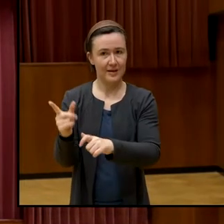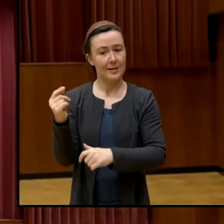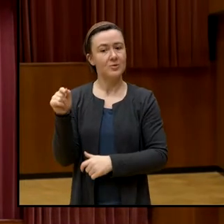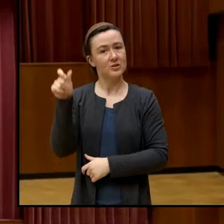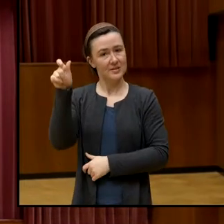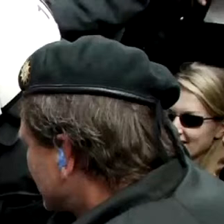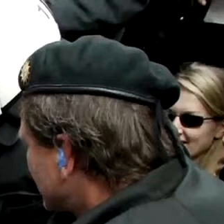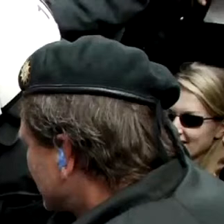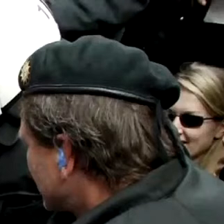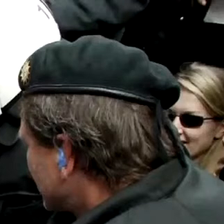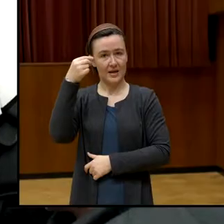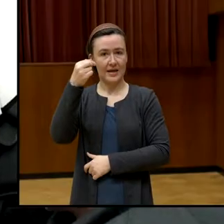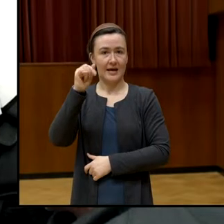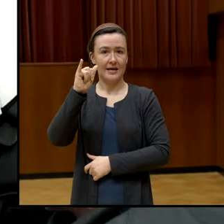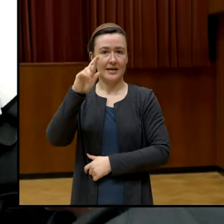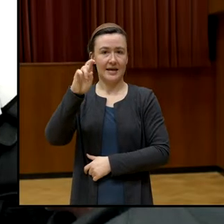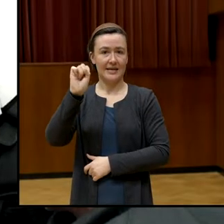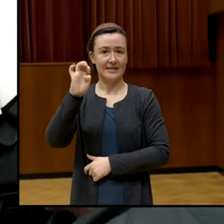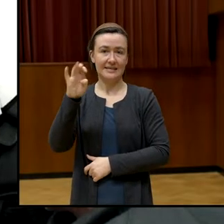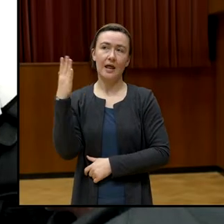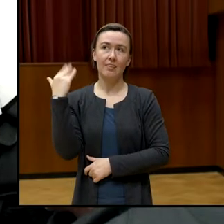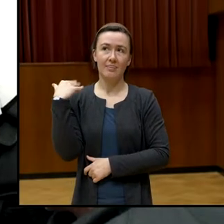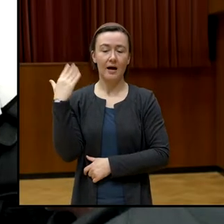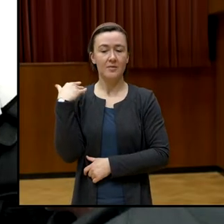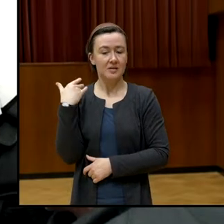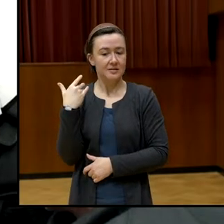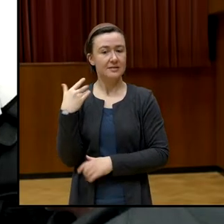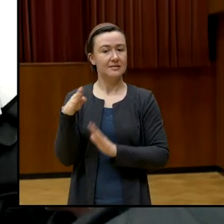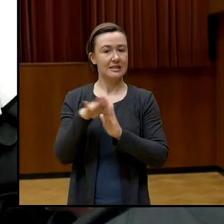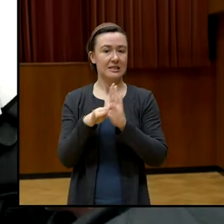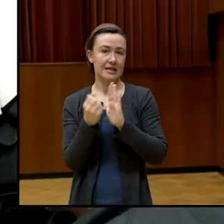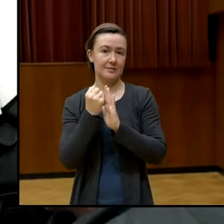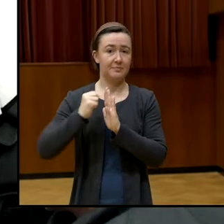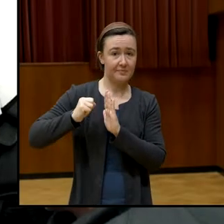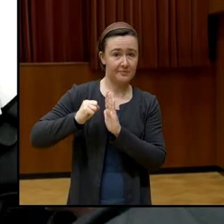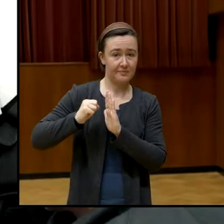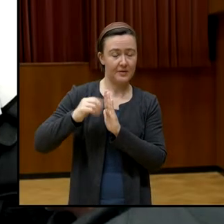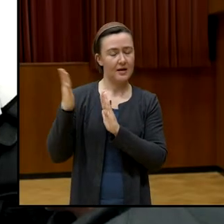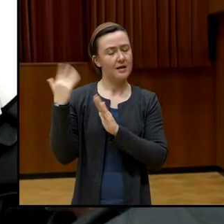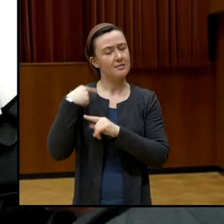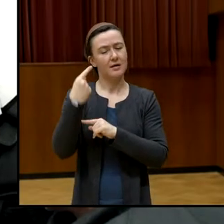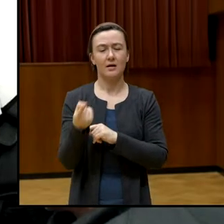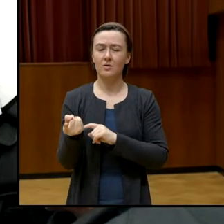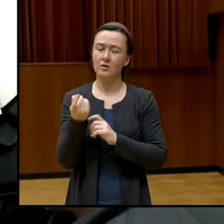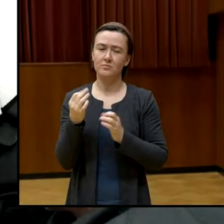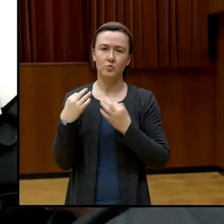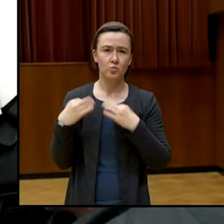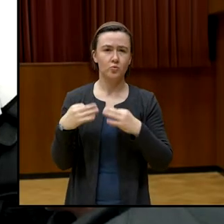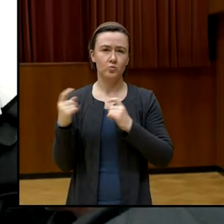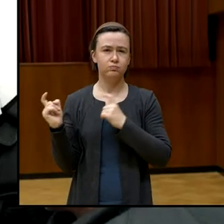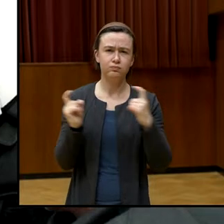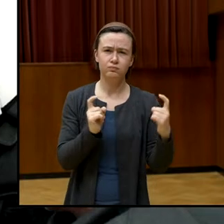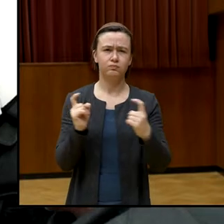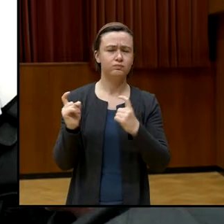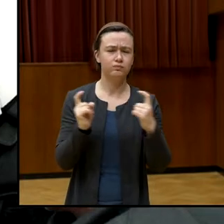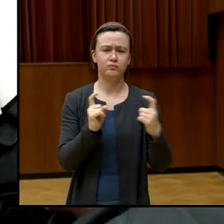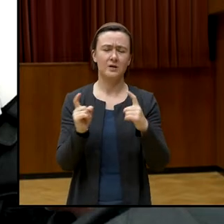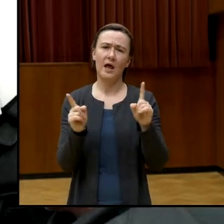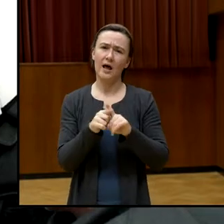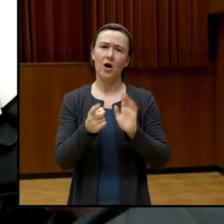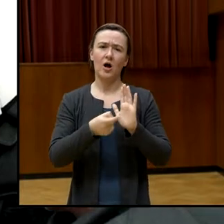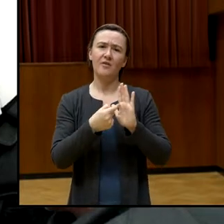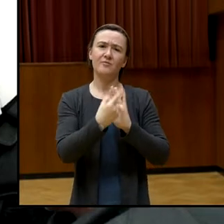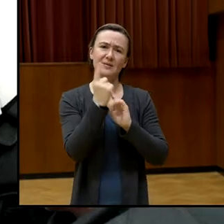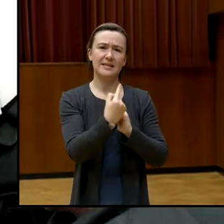verstoßen damals. Eine heftige Debatte inklusive Rücktrittsaufforderungen folgte auf der einen Seite, auf der